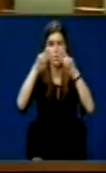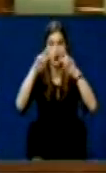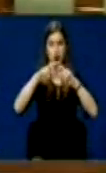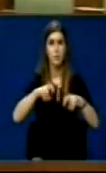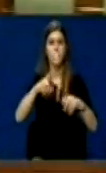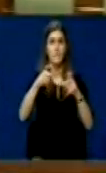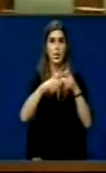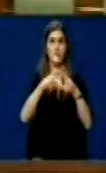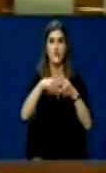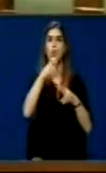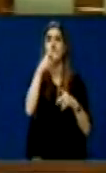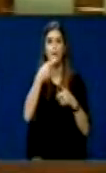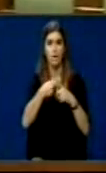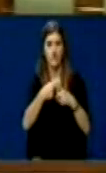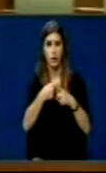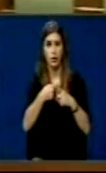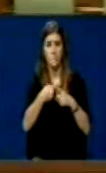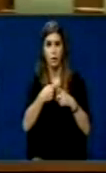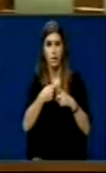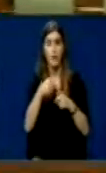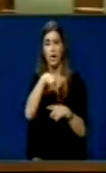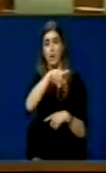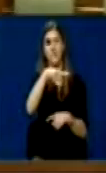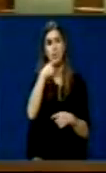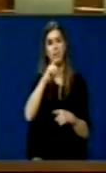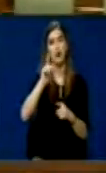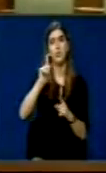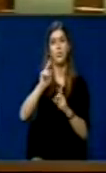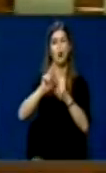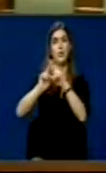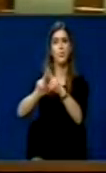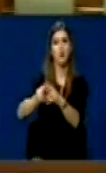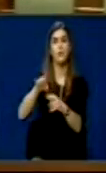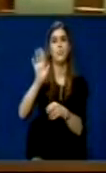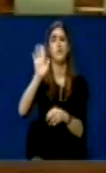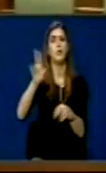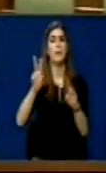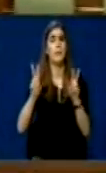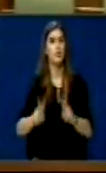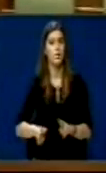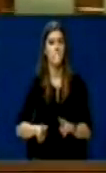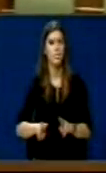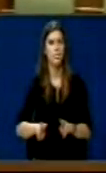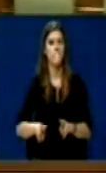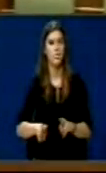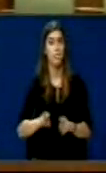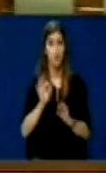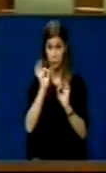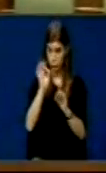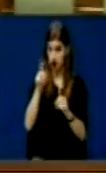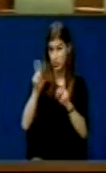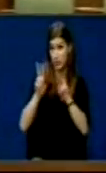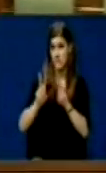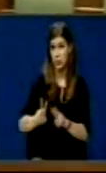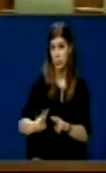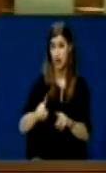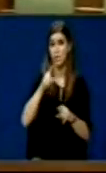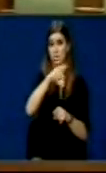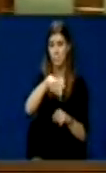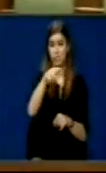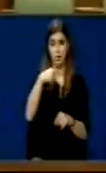thonë, këtë qashtje do t'jalojmë drejtsisë. Juve në veçantije, ne gjithëve në përgjësi